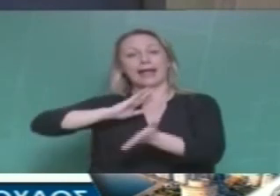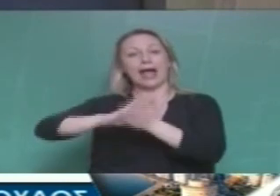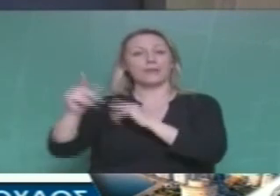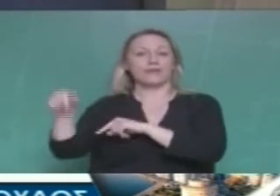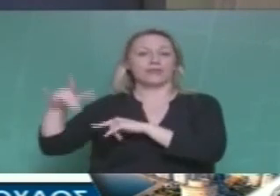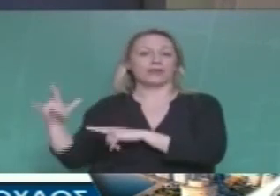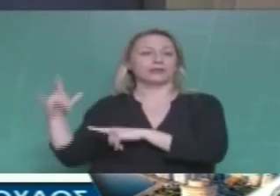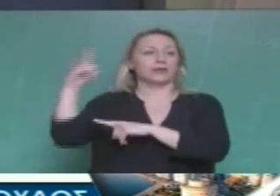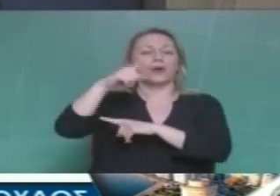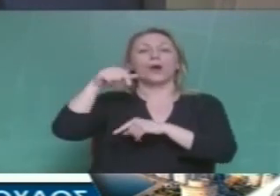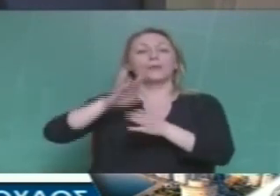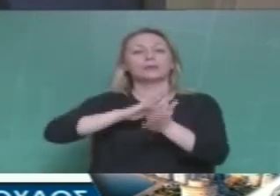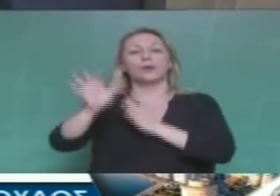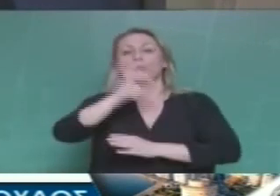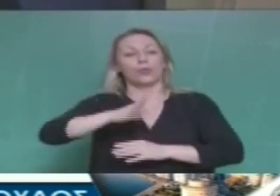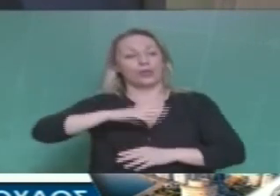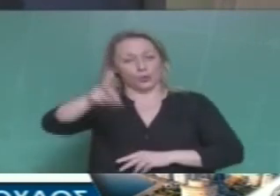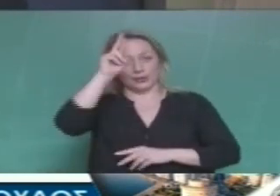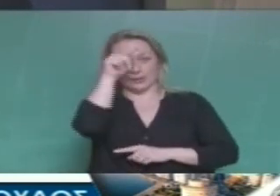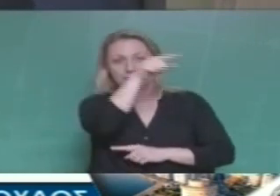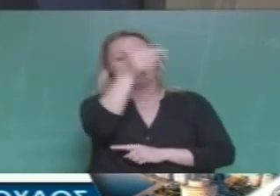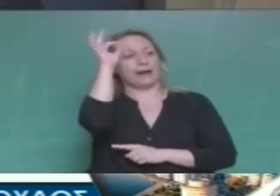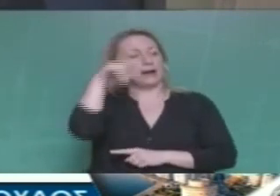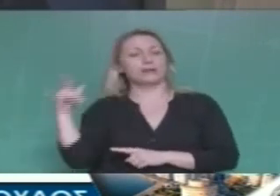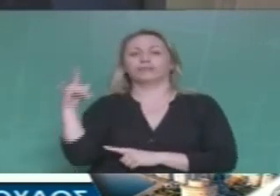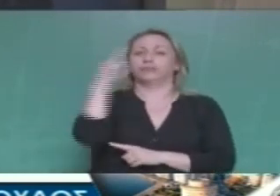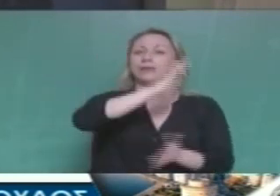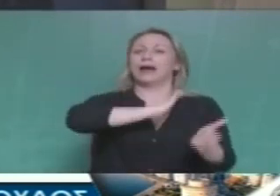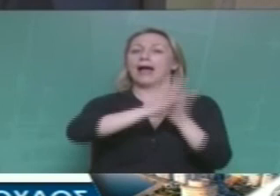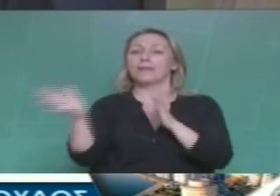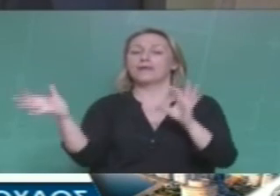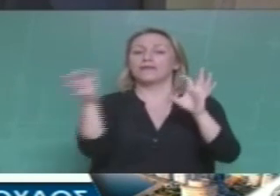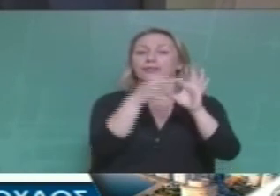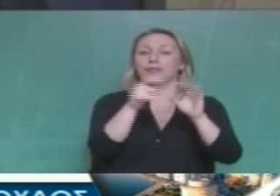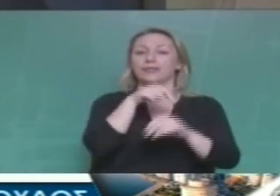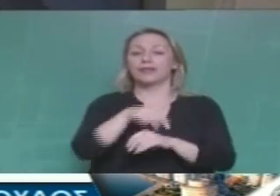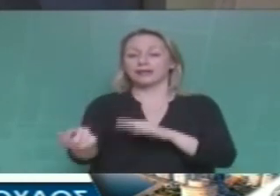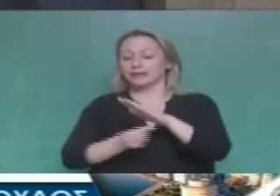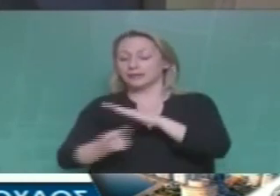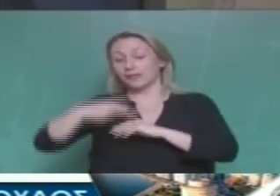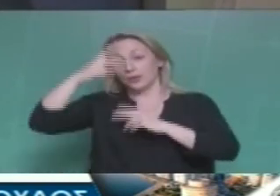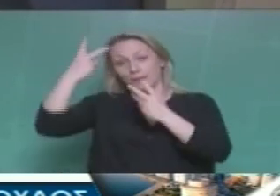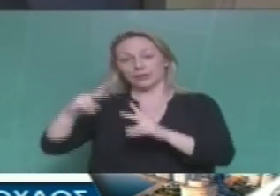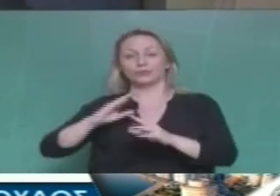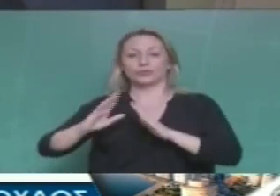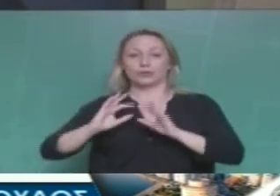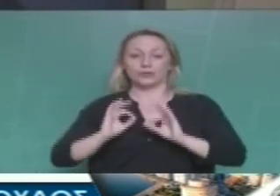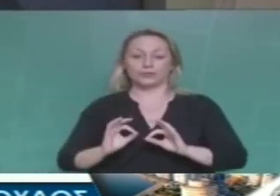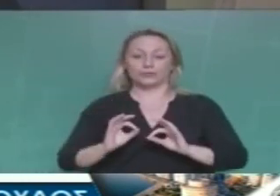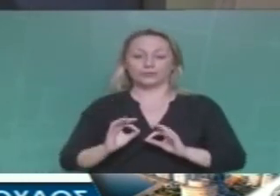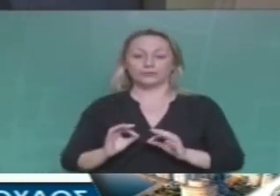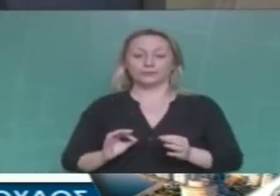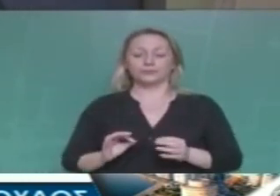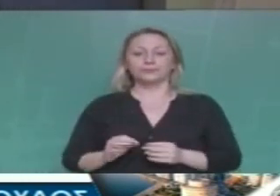μετακίνηση στις χώρες πραγματικού προορισμού των προσφύγων και των μεταναστών με πλήρη διασφάλιση των δικαιωμάδων αυτά